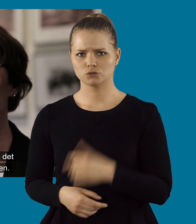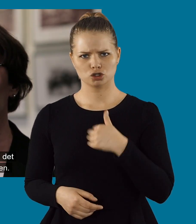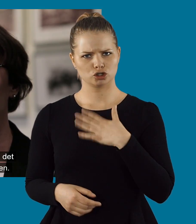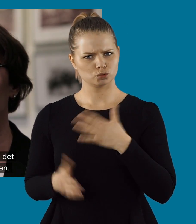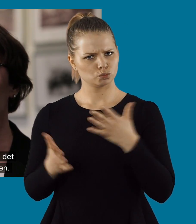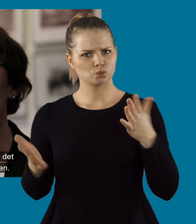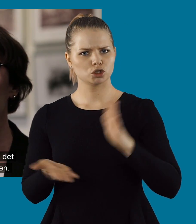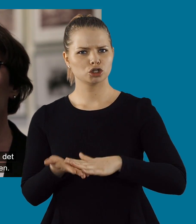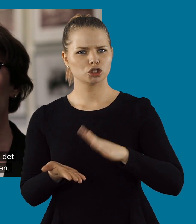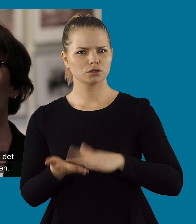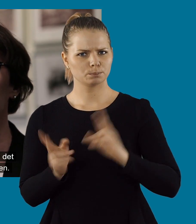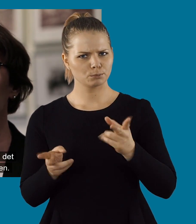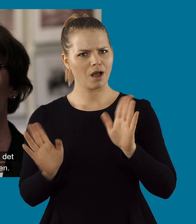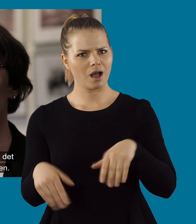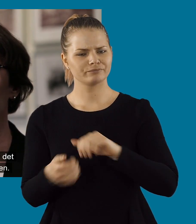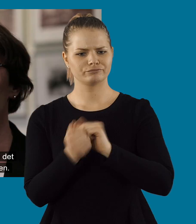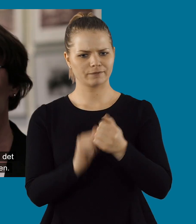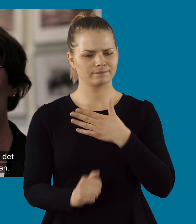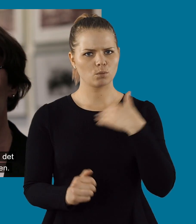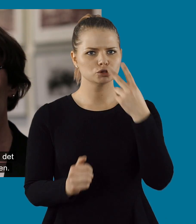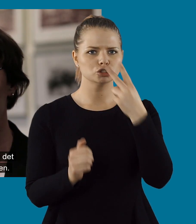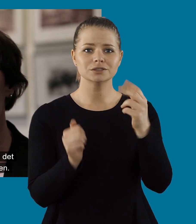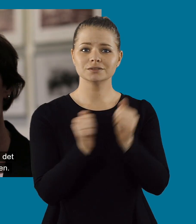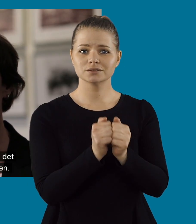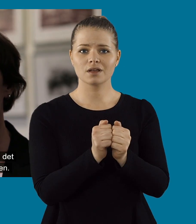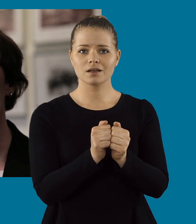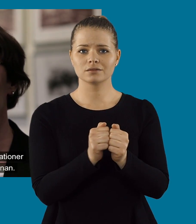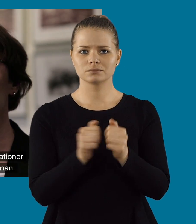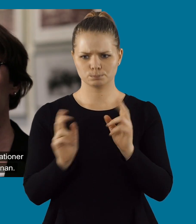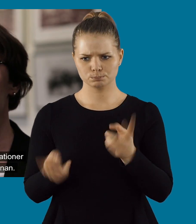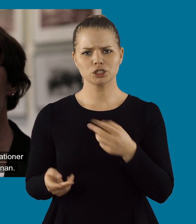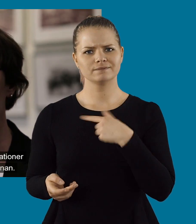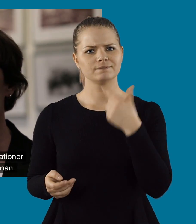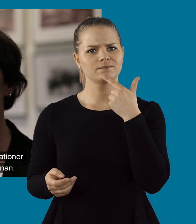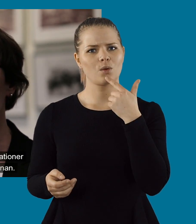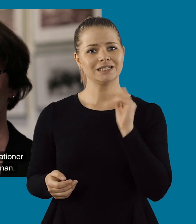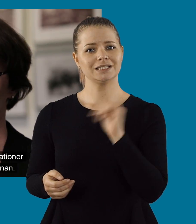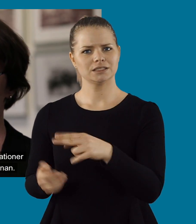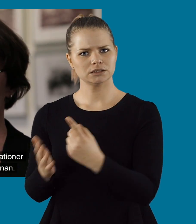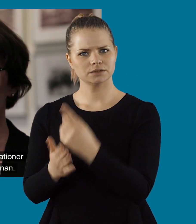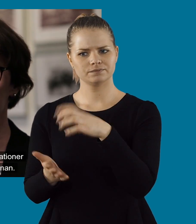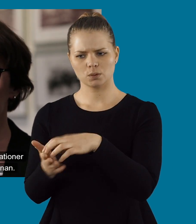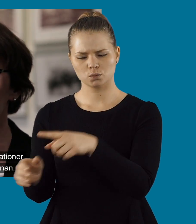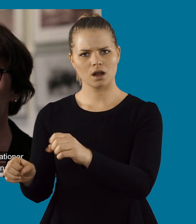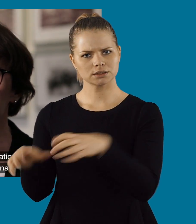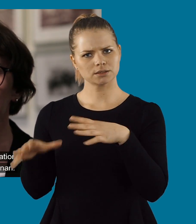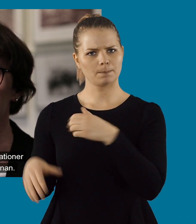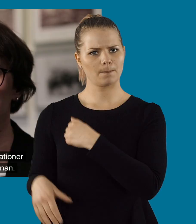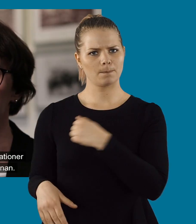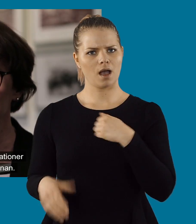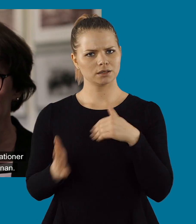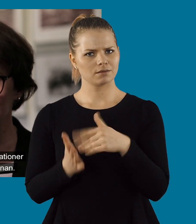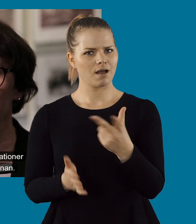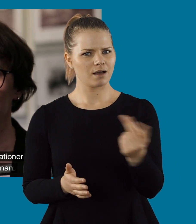tycker jag har varit den stora nyttan. Och att det har förändrat vårt synsätt i grunden. Och också att man vågar ge sig in i sådana här situationer där man